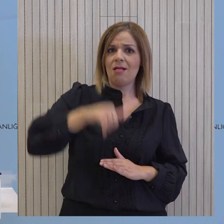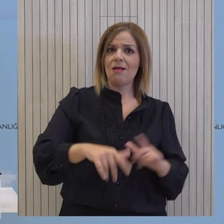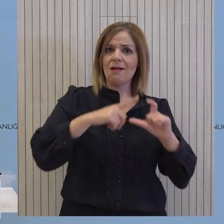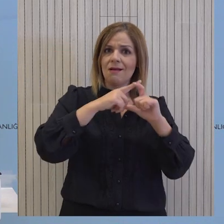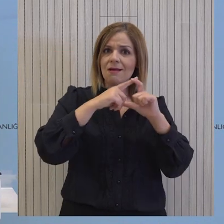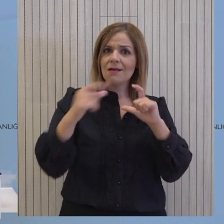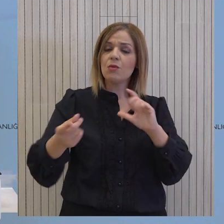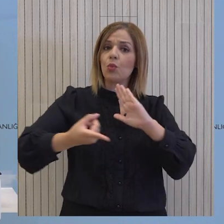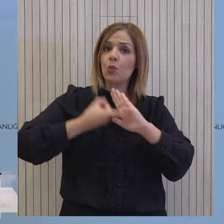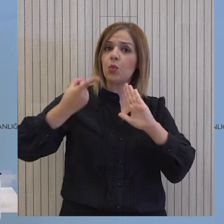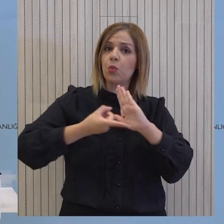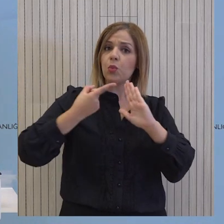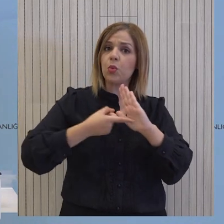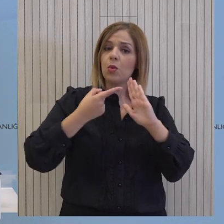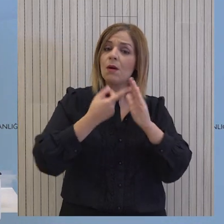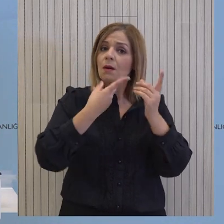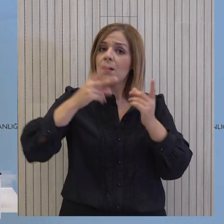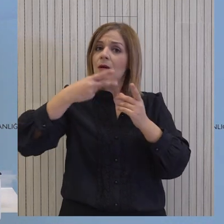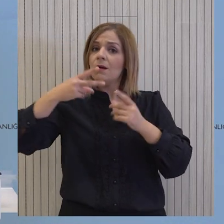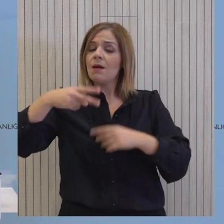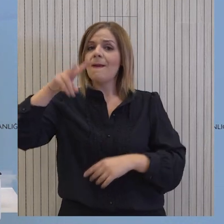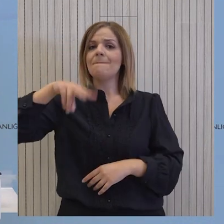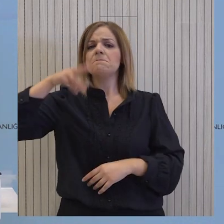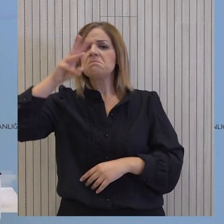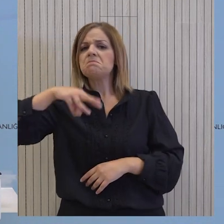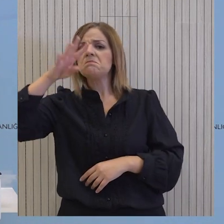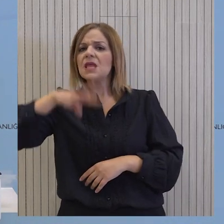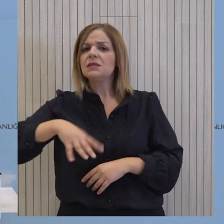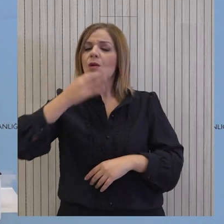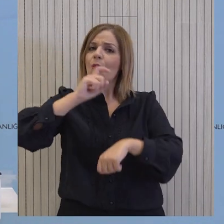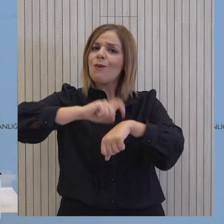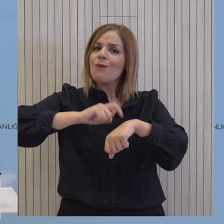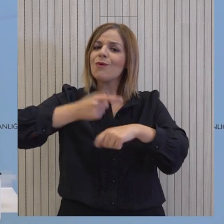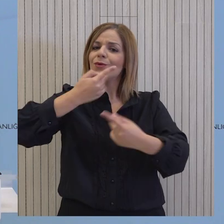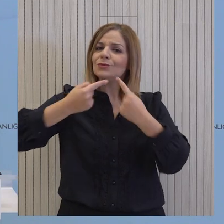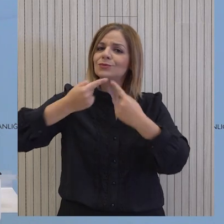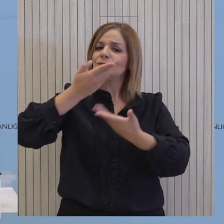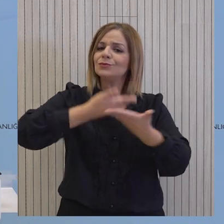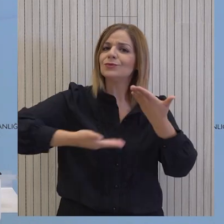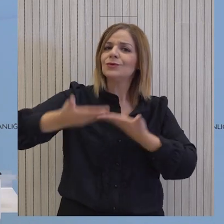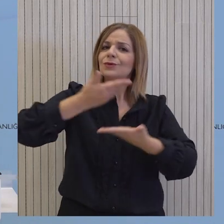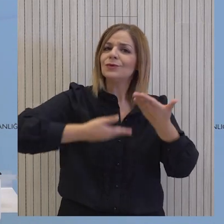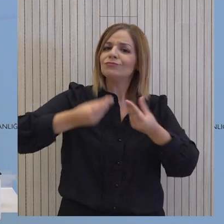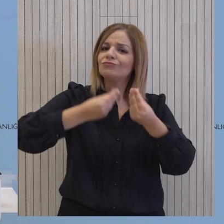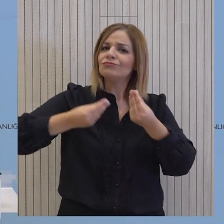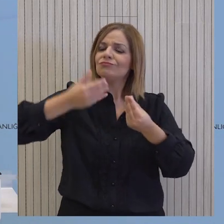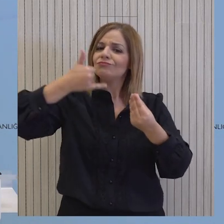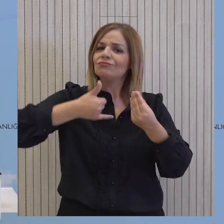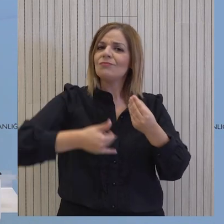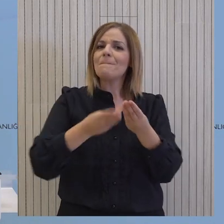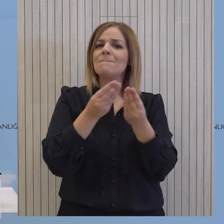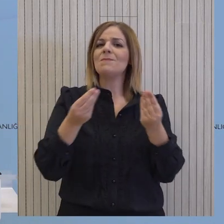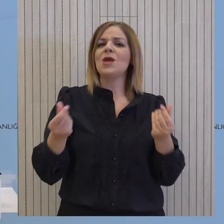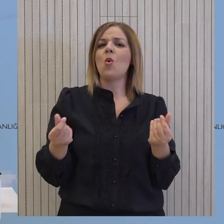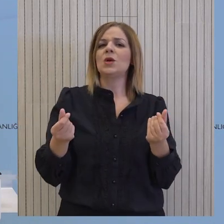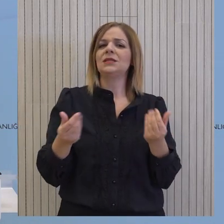έχουν και τη συχνότητα και την έκταση και την ένταση των συναντήσεων. Ούτως ώστε αυτές να έχουν την προστιθέμενη αξία που μπορεί η